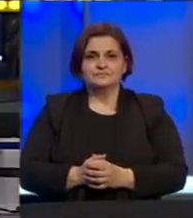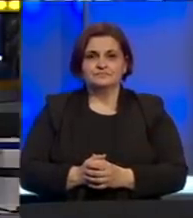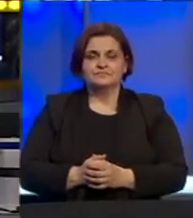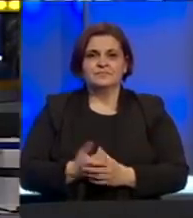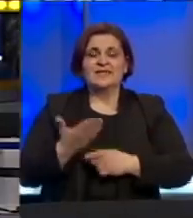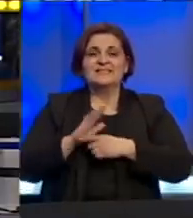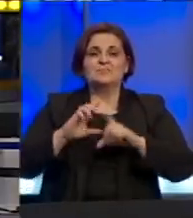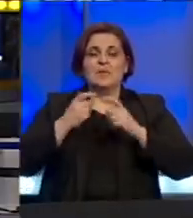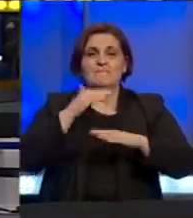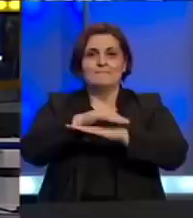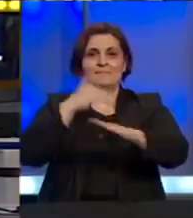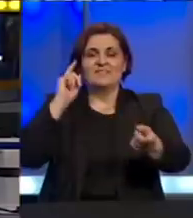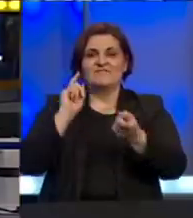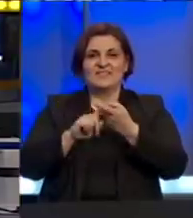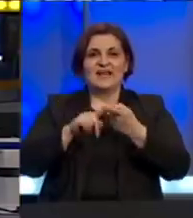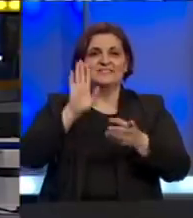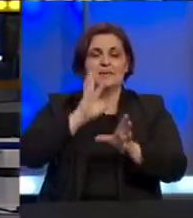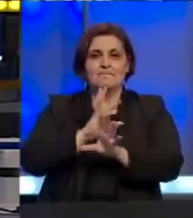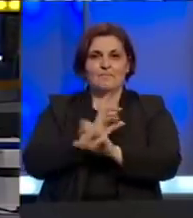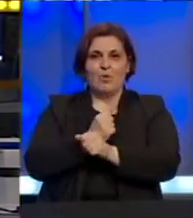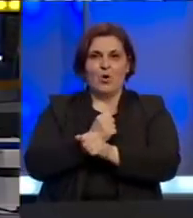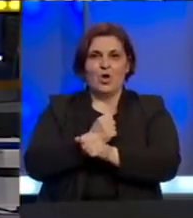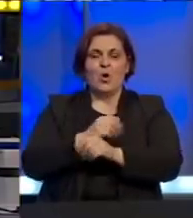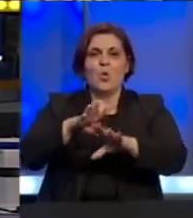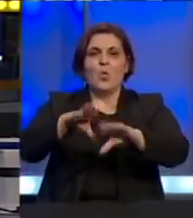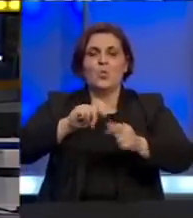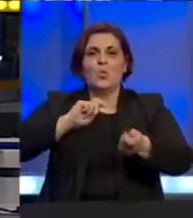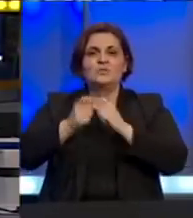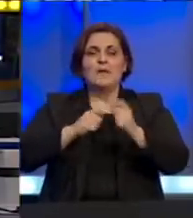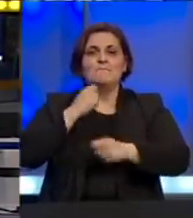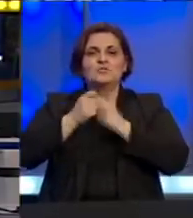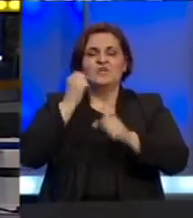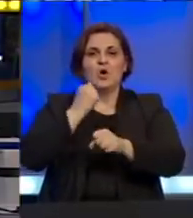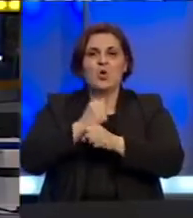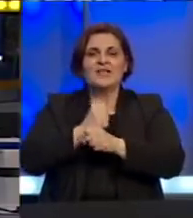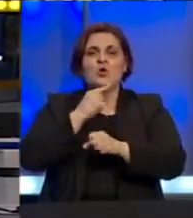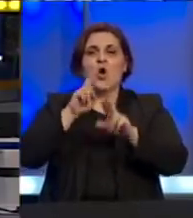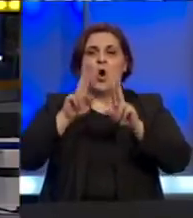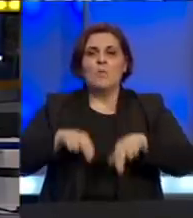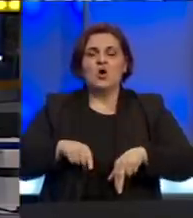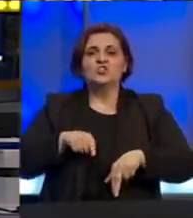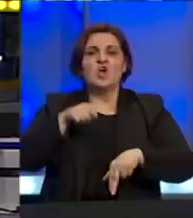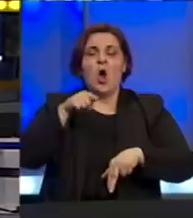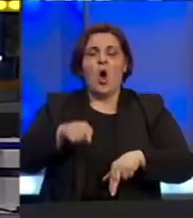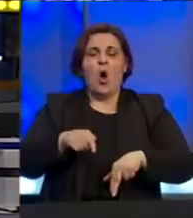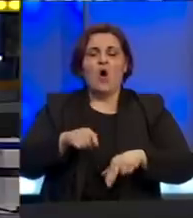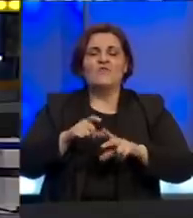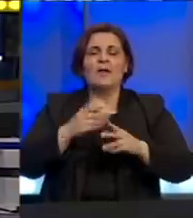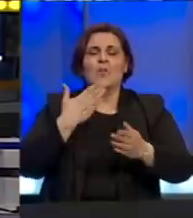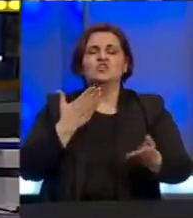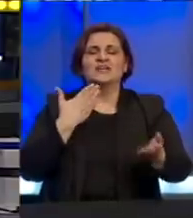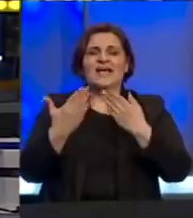Zastupnički dom Parlamenta Federacije Bosne i Hercegovine usvojio je izmjene poslovnika koje omogućavaju da ovaj dom u buduće